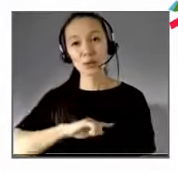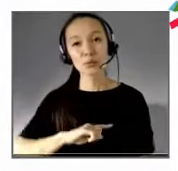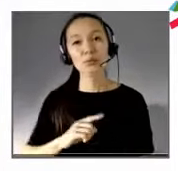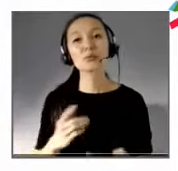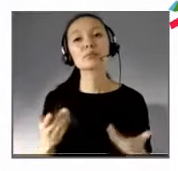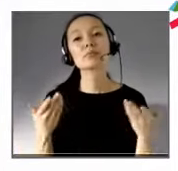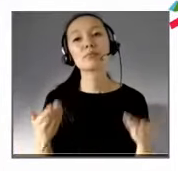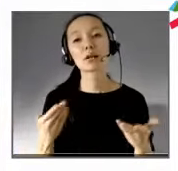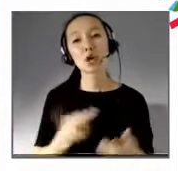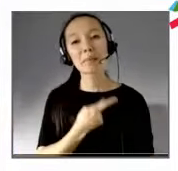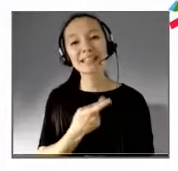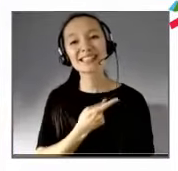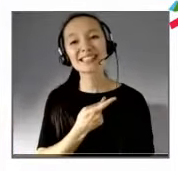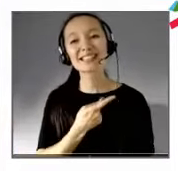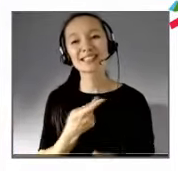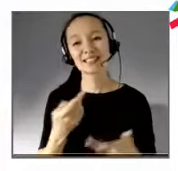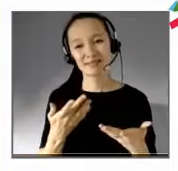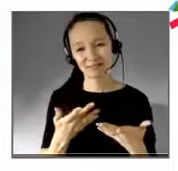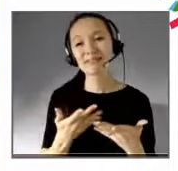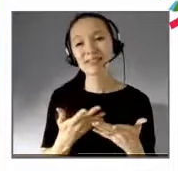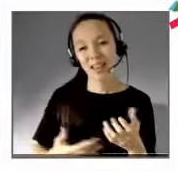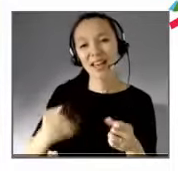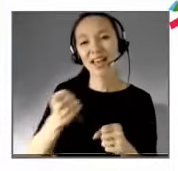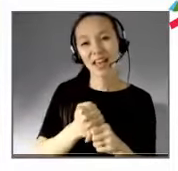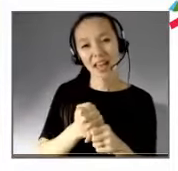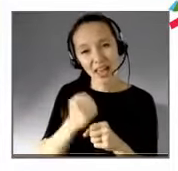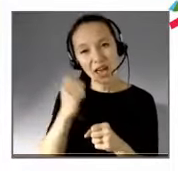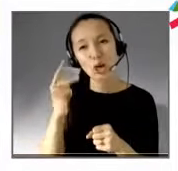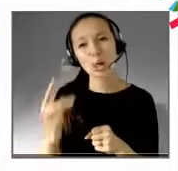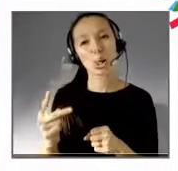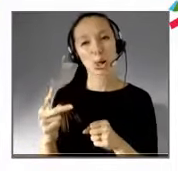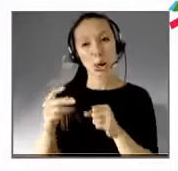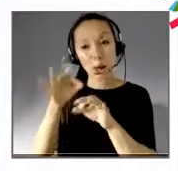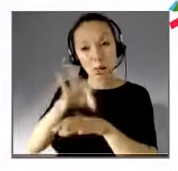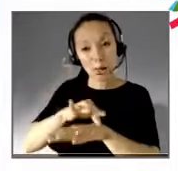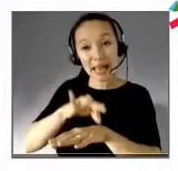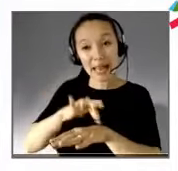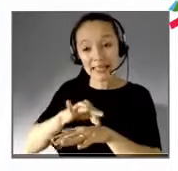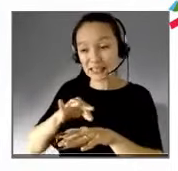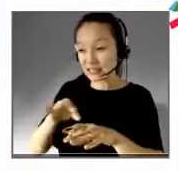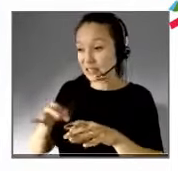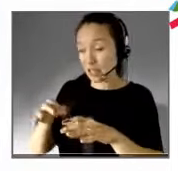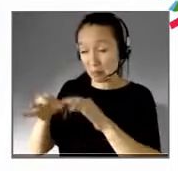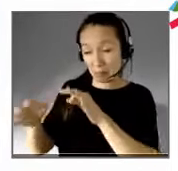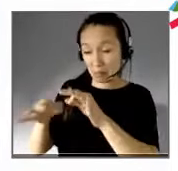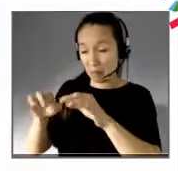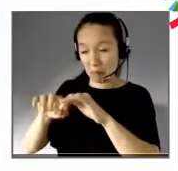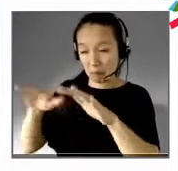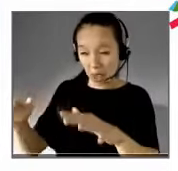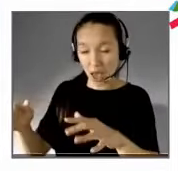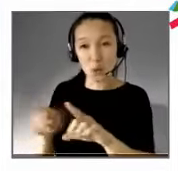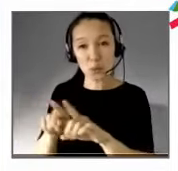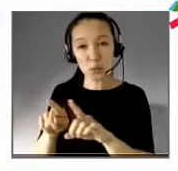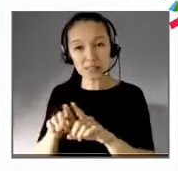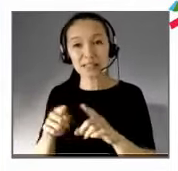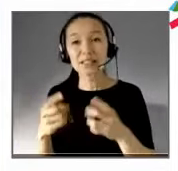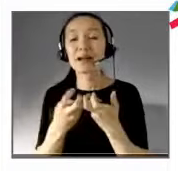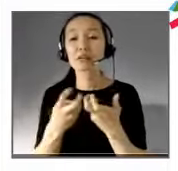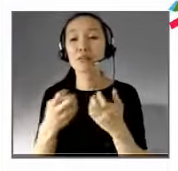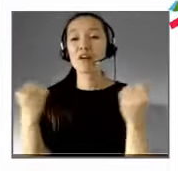maladies nosocomiales. Comment la voiture, à cause des embouteillages, finit par